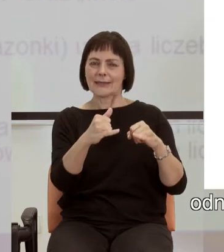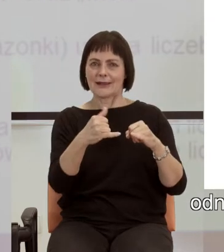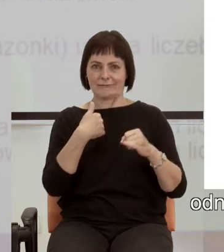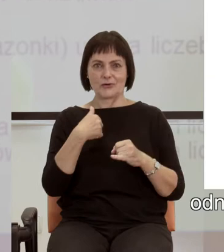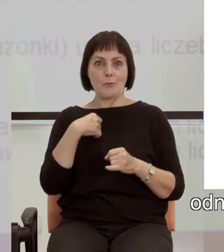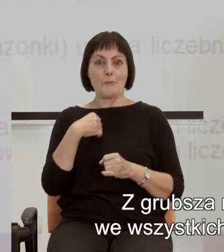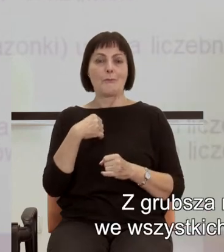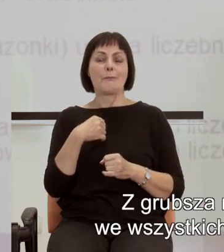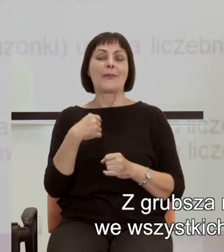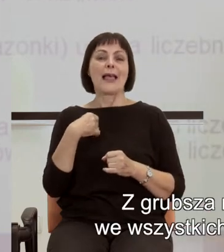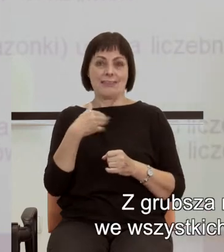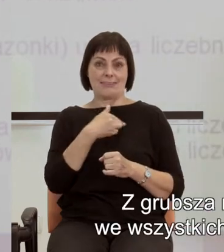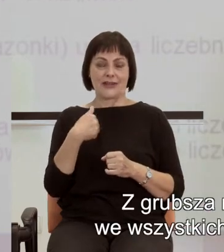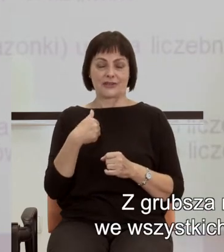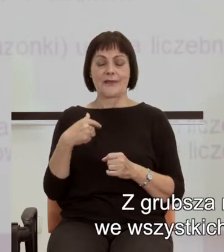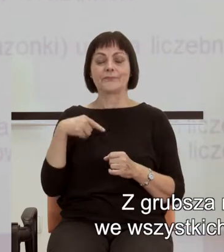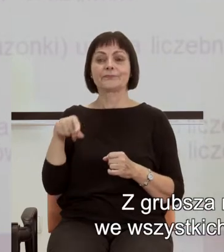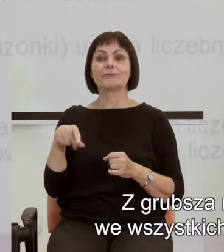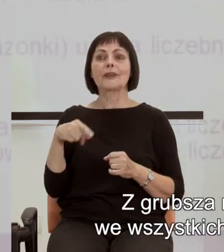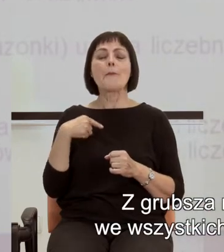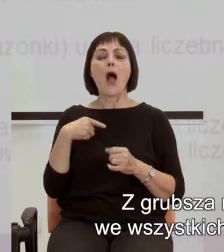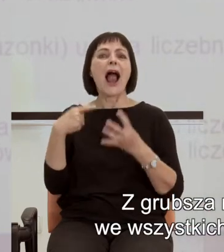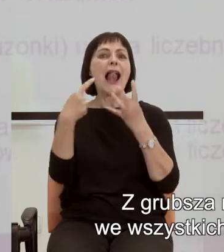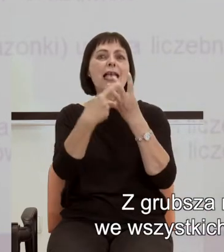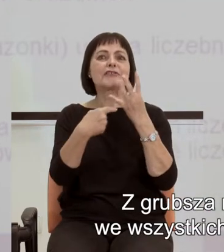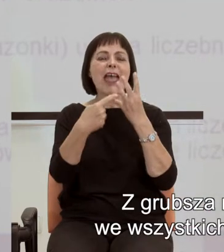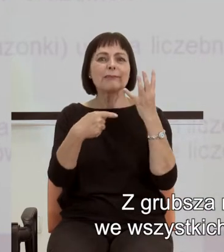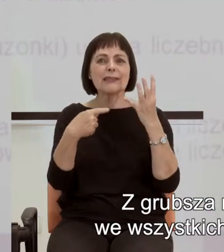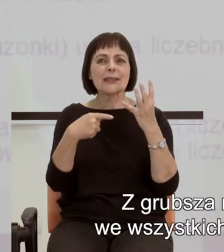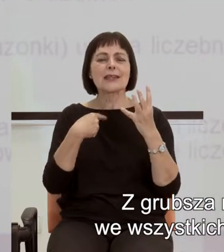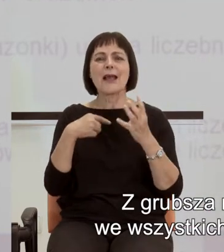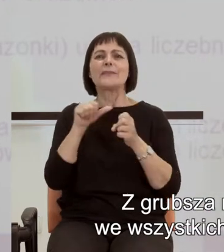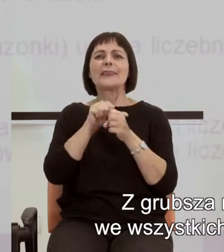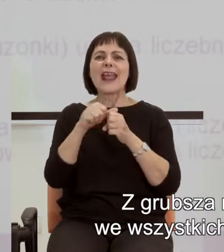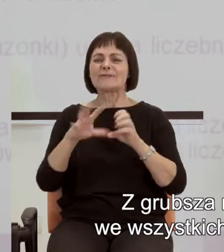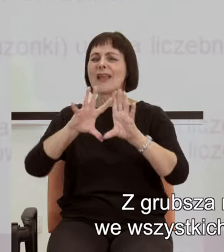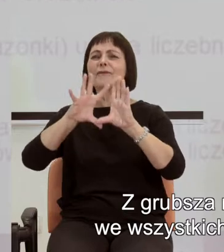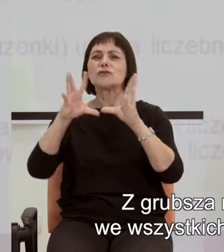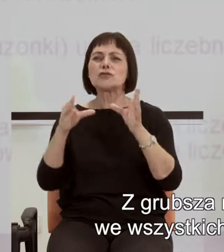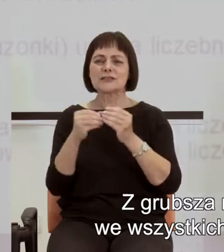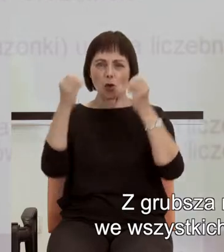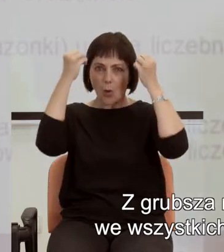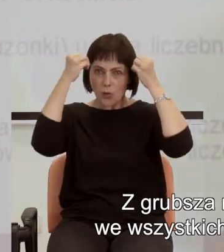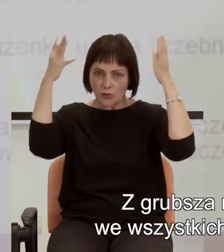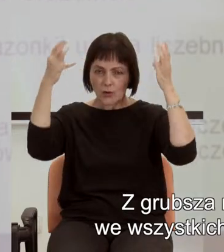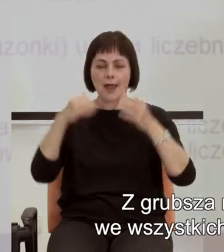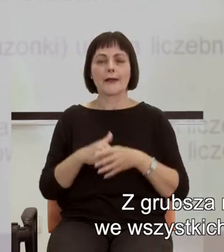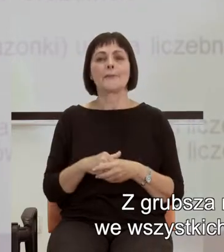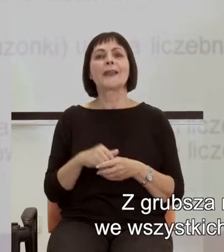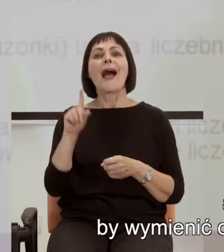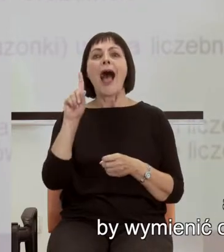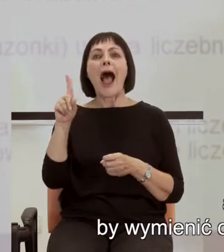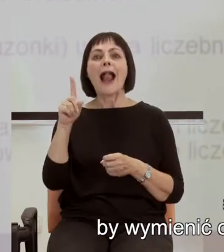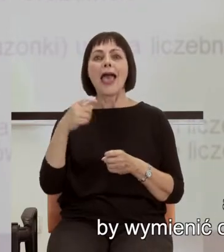nasza. Z grubsza rzecz biorąc, liczebniki występują w zasadzie we wszystkich, czy prawie wszystkich znanych nam kulturach,